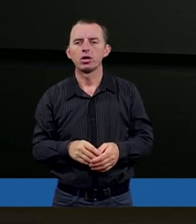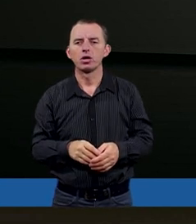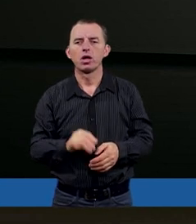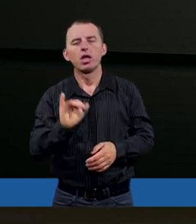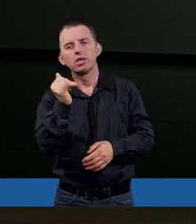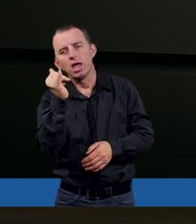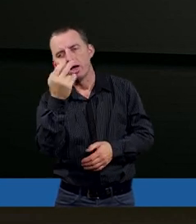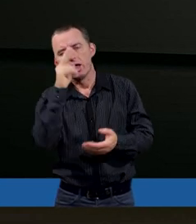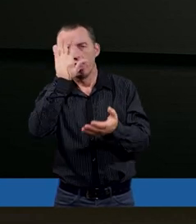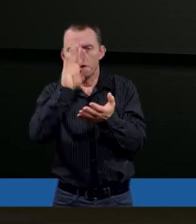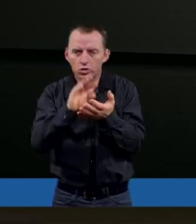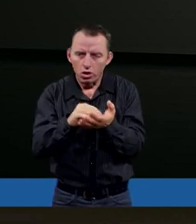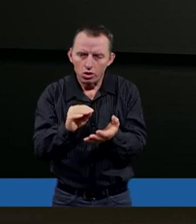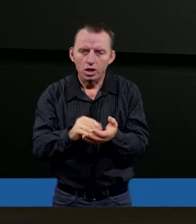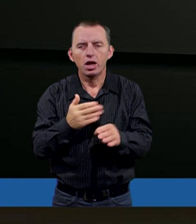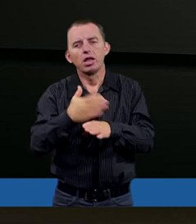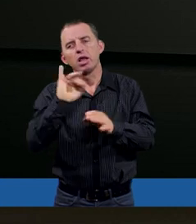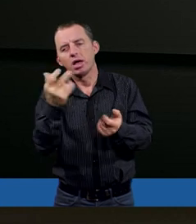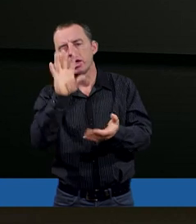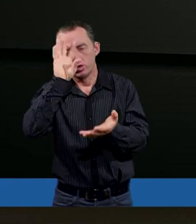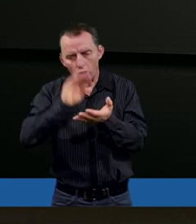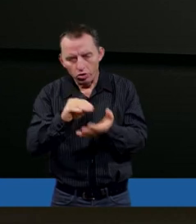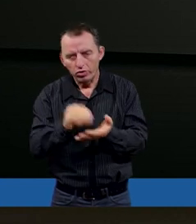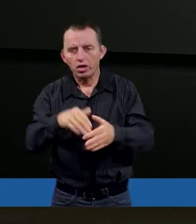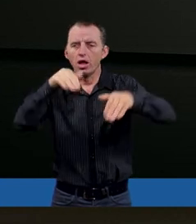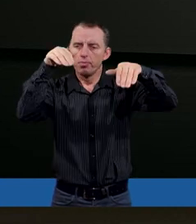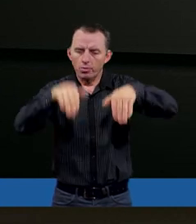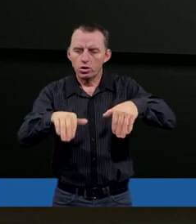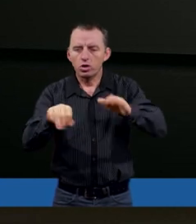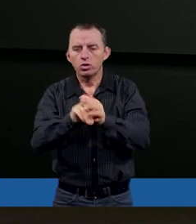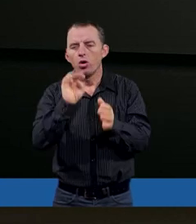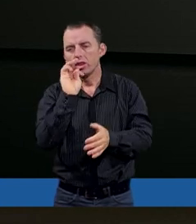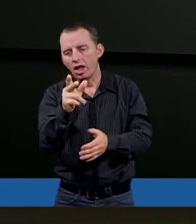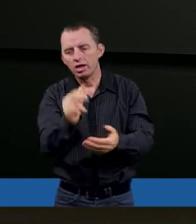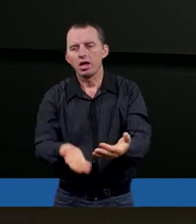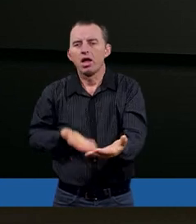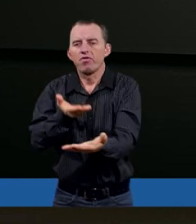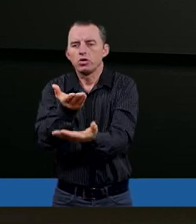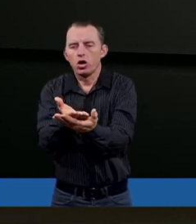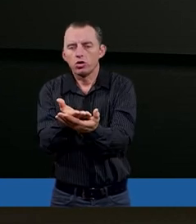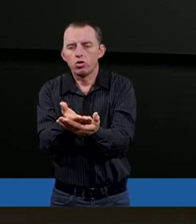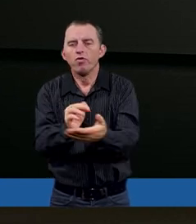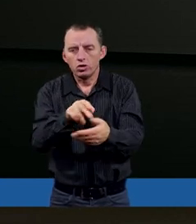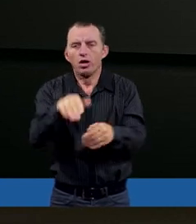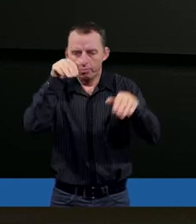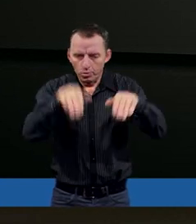Jakie doświadczenia i na bazie jakich doświadczeń mogli do takich wniosków dojść, to za chwilę jeszcze powiemy.